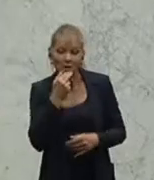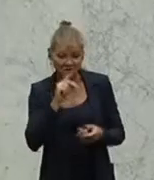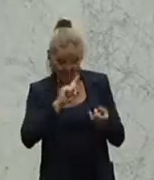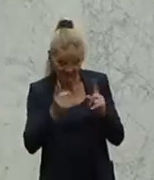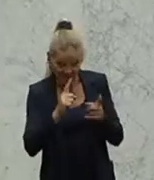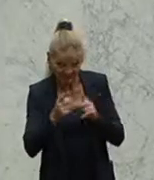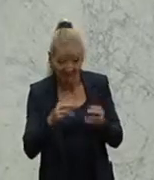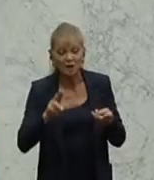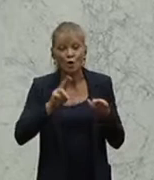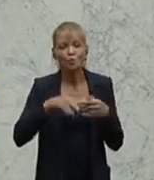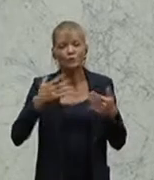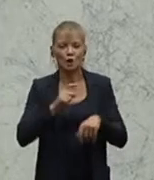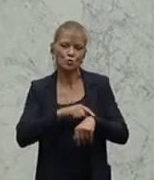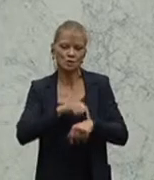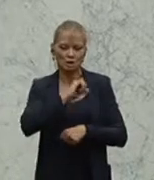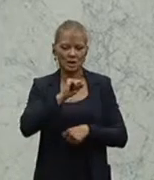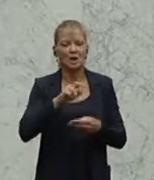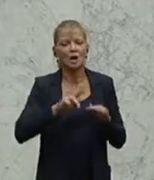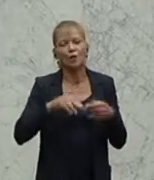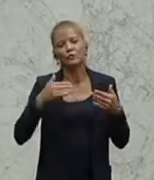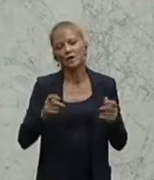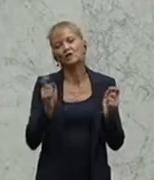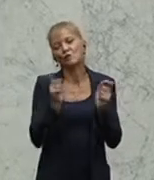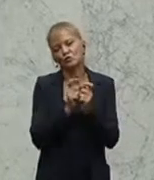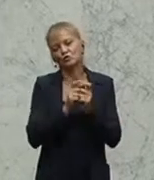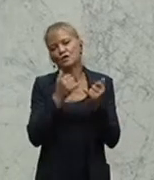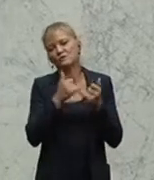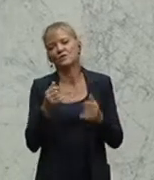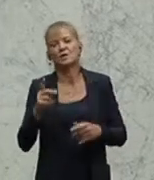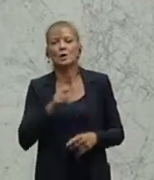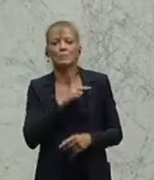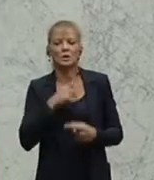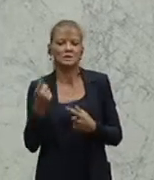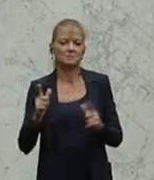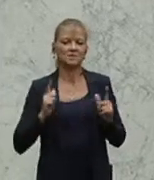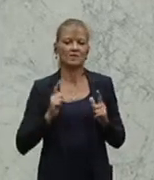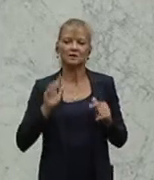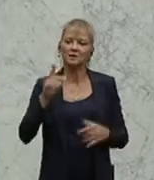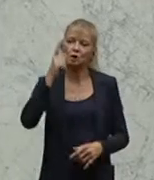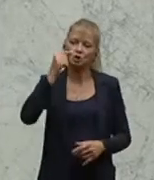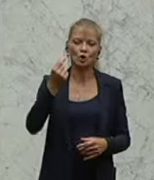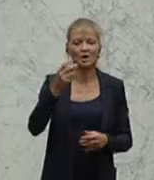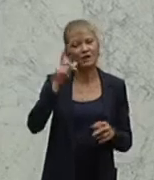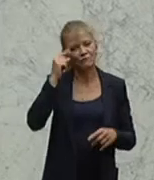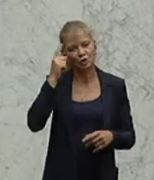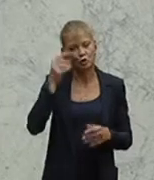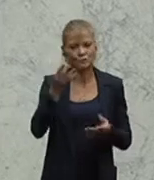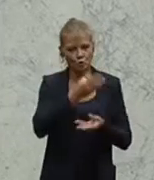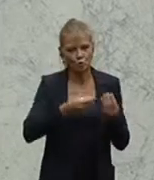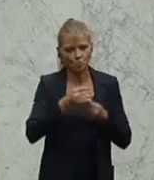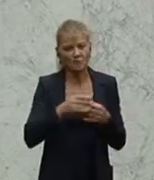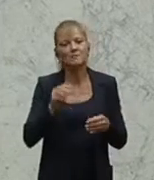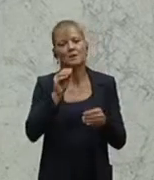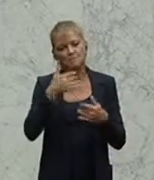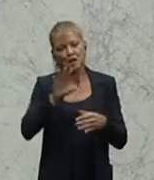auch wirklich erwarten, dass mit Ihrem Steuergeld vernünftig umgegangen wird, dass Ihr Steuergeld sparsam eingesetzt wird. Herr Mali, was davon.